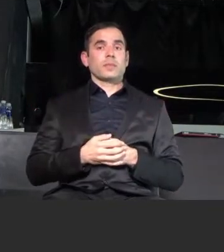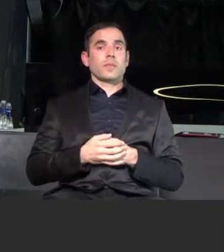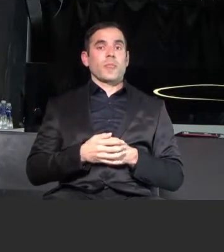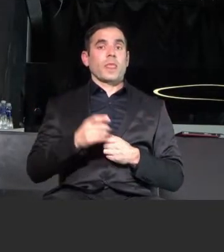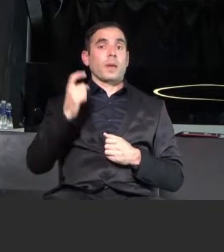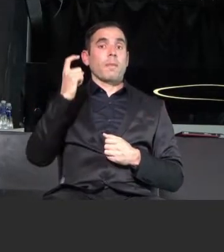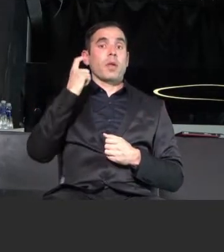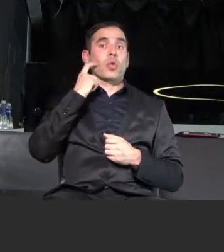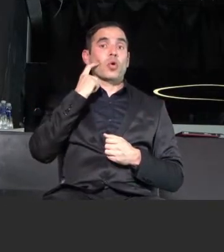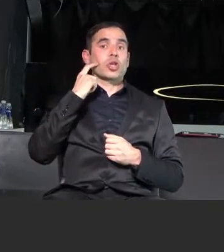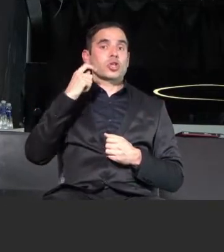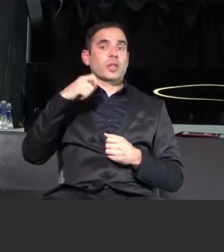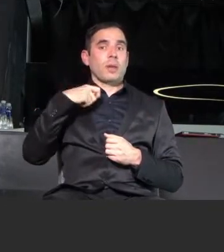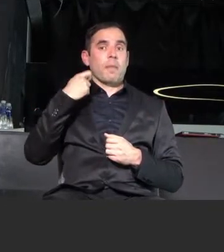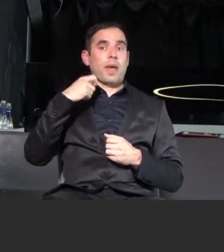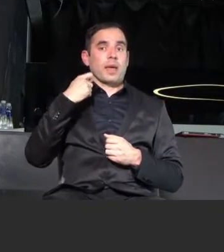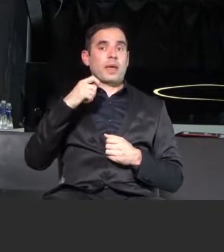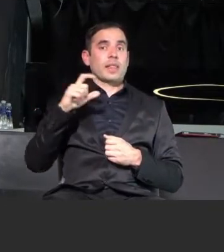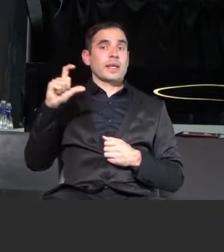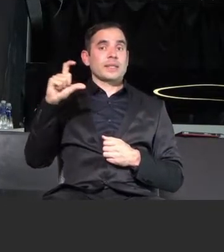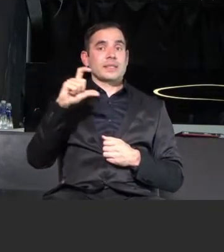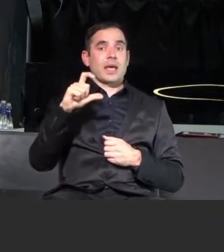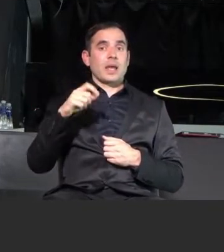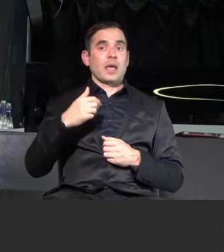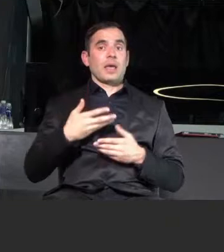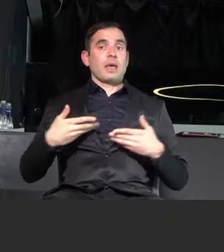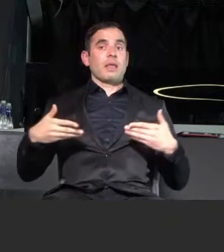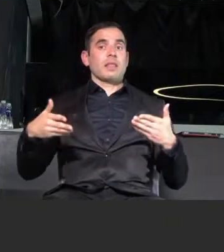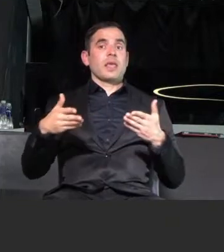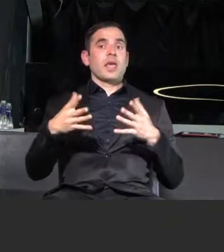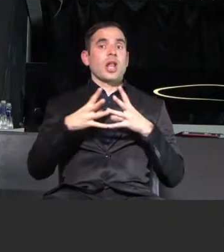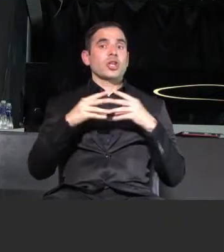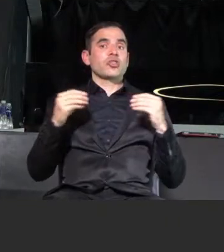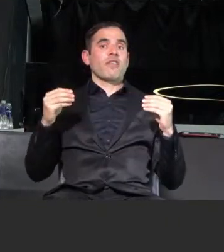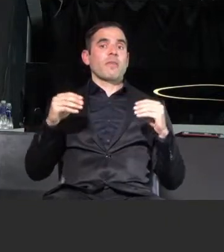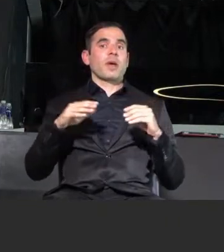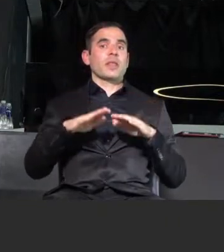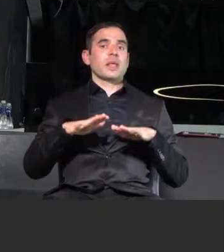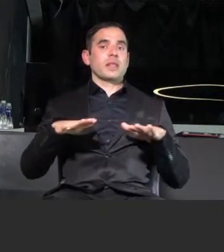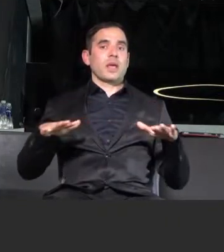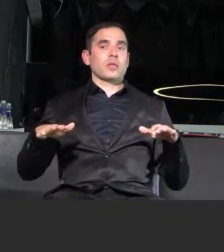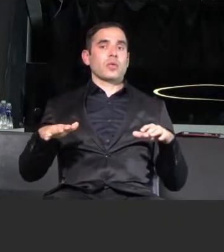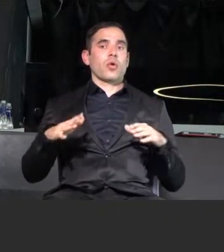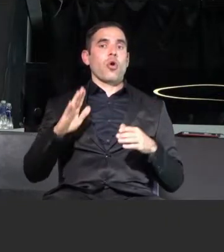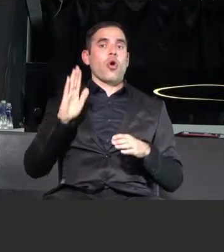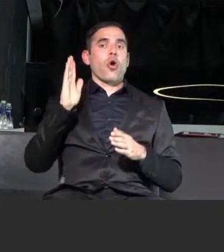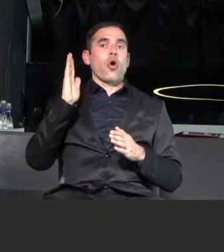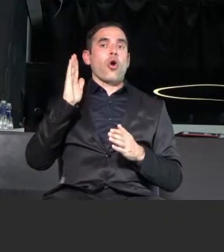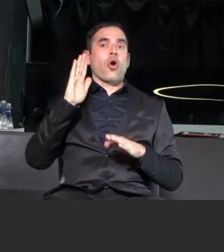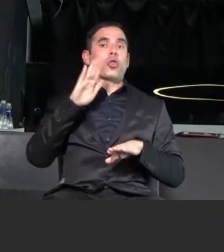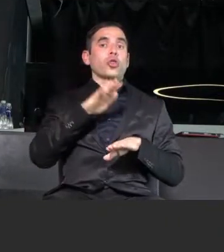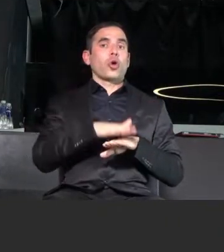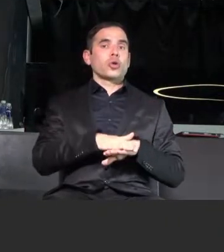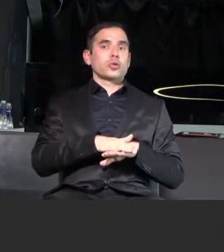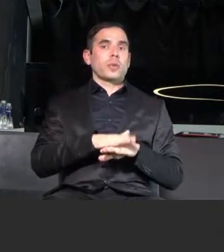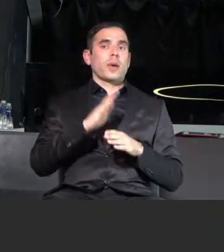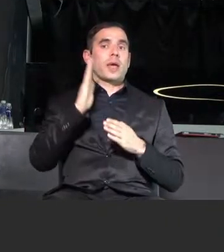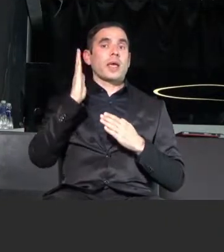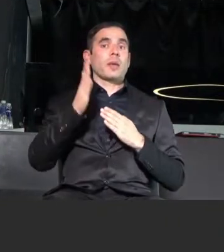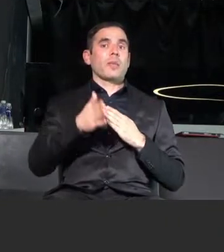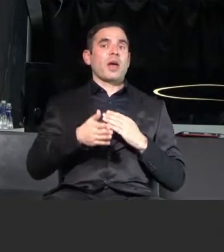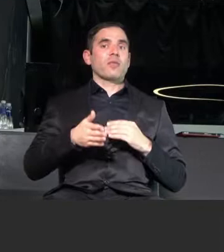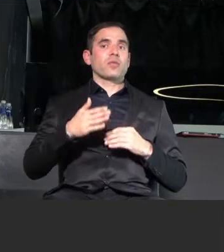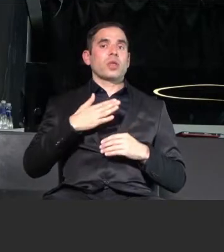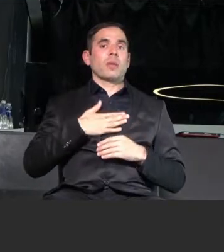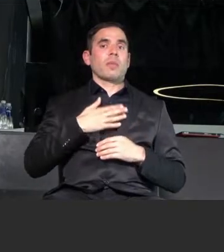биологичната майка на Сара. Ние лишаваме детето Сара от достъпа му и правото му да има двама